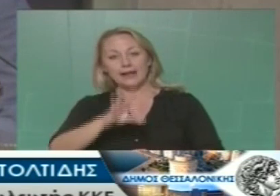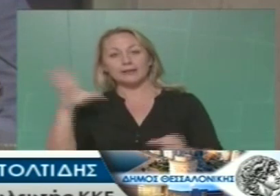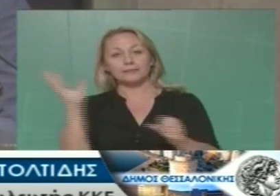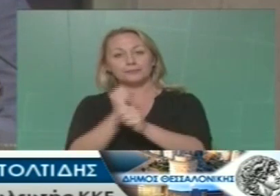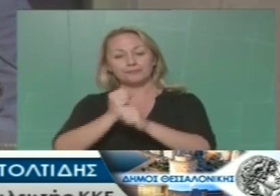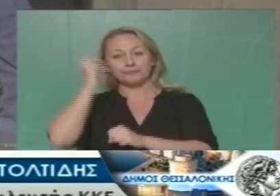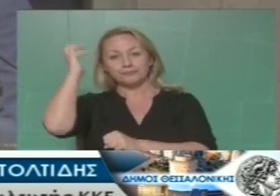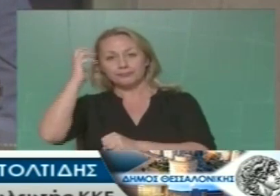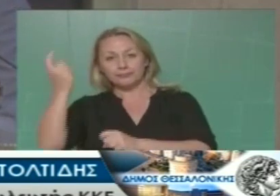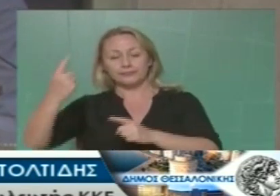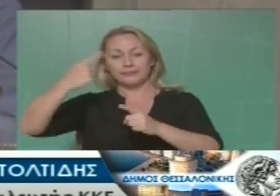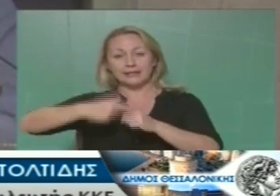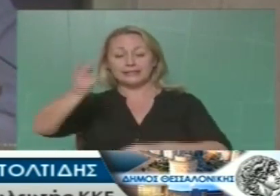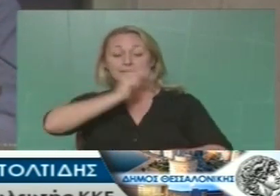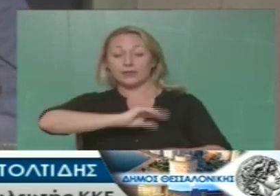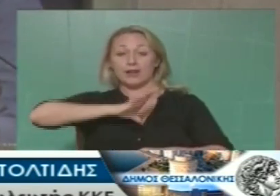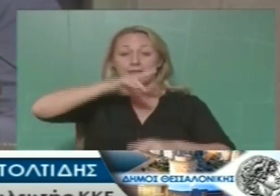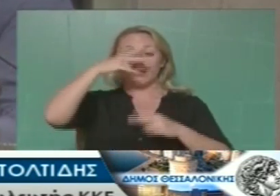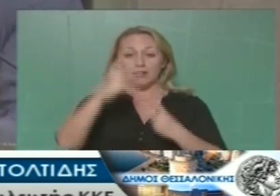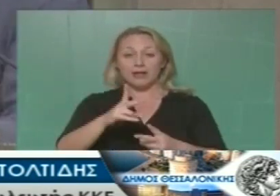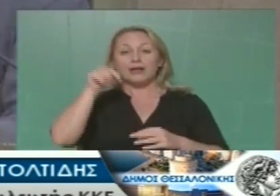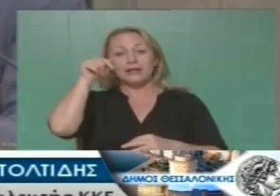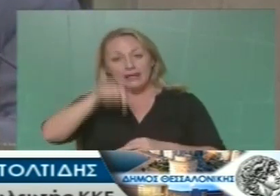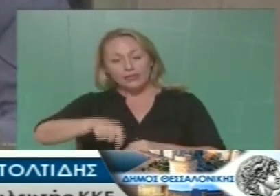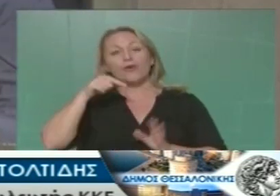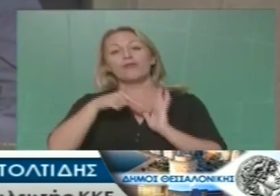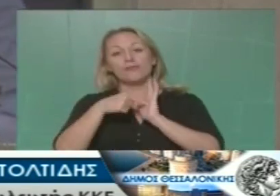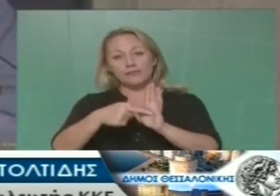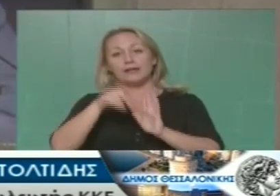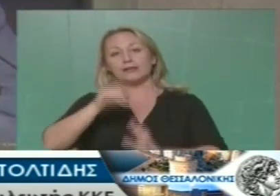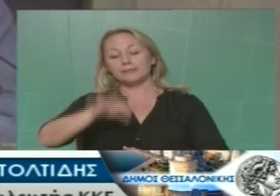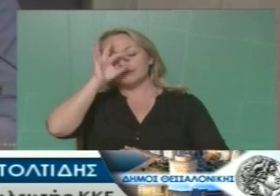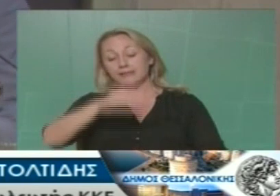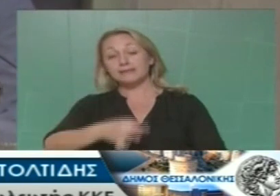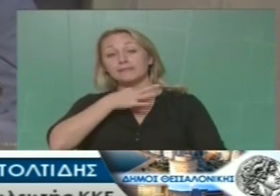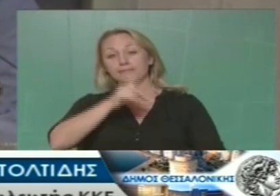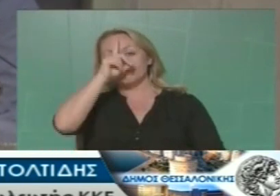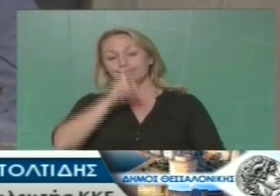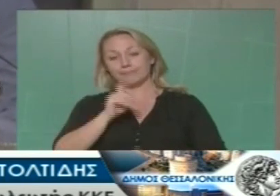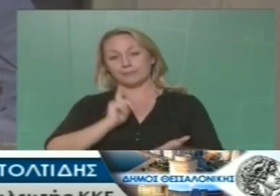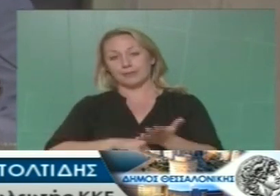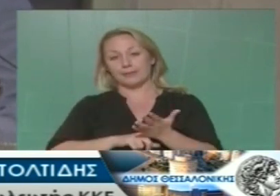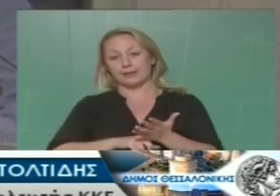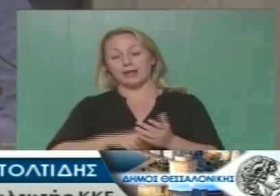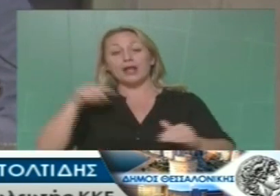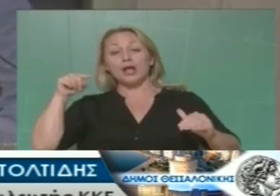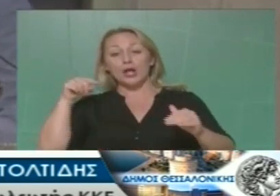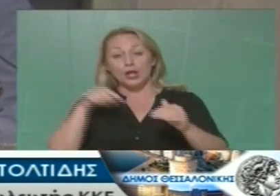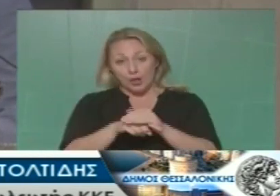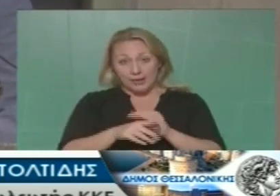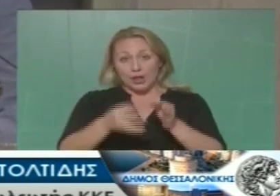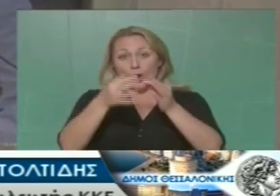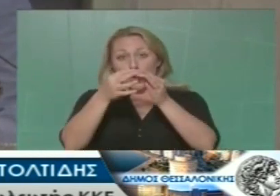επιστήμης και τα λαϊκά συμφέροντα αποδεικνύεται και στην περίπτωση αυτή απολύτως επίκαιρη και αναγκαία το μετρό απολύσει είναι